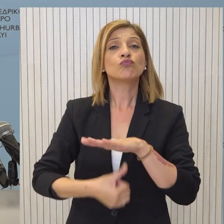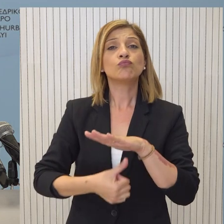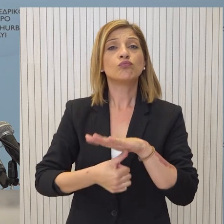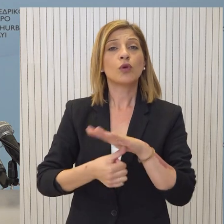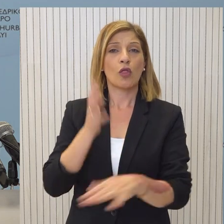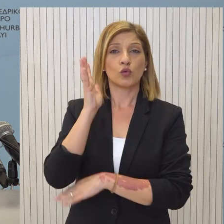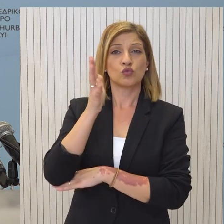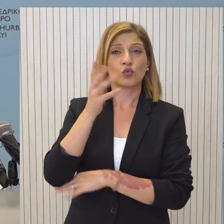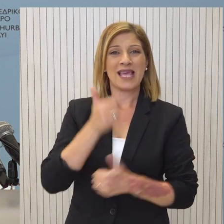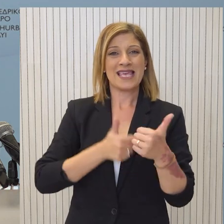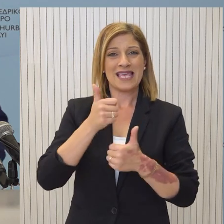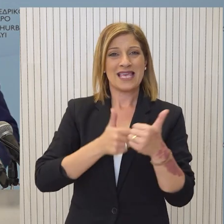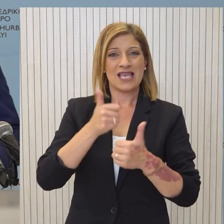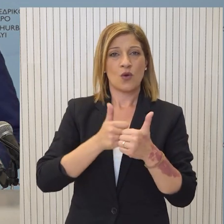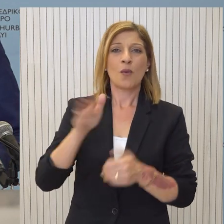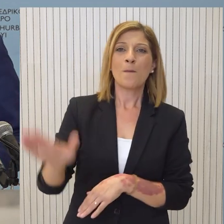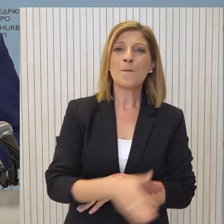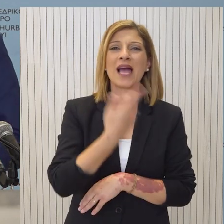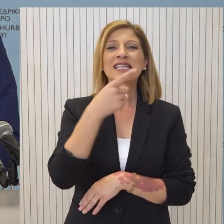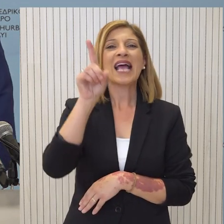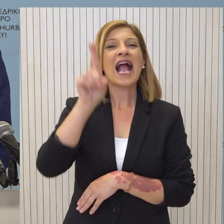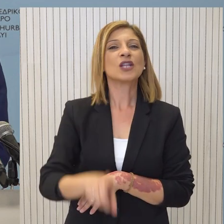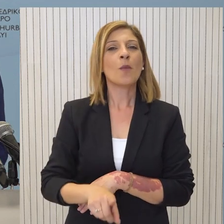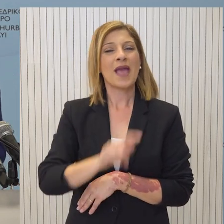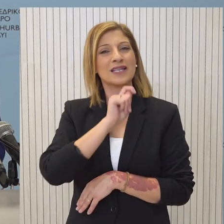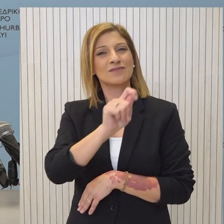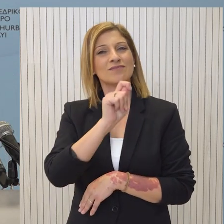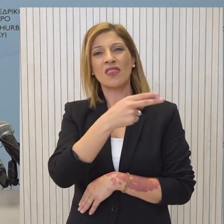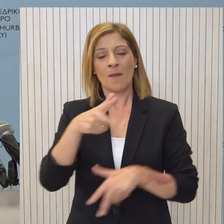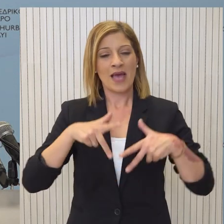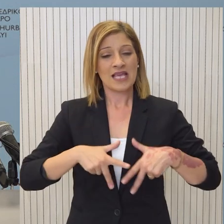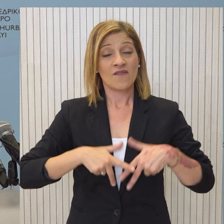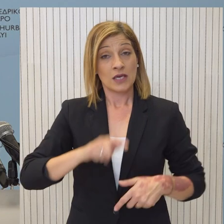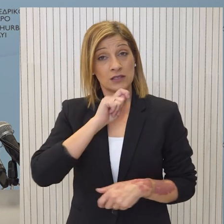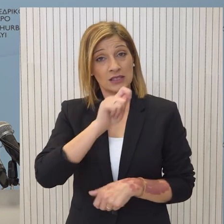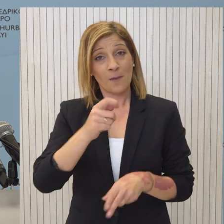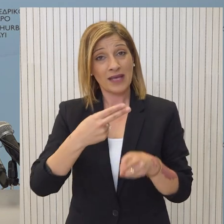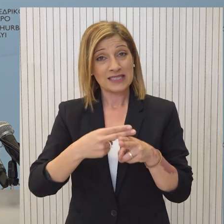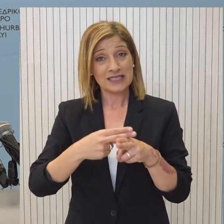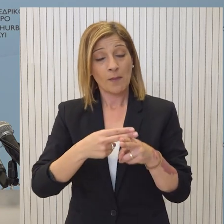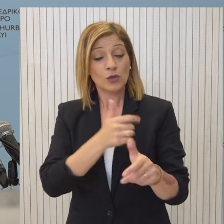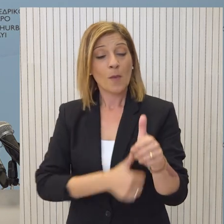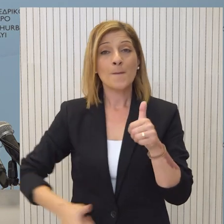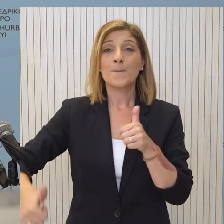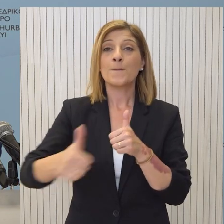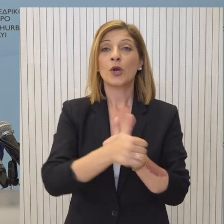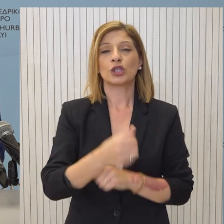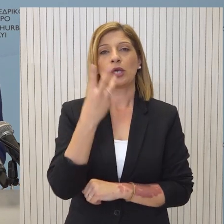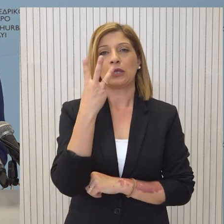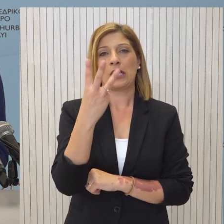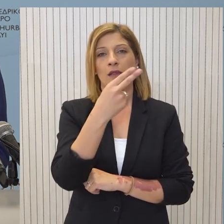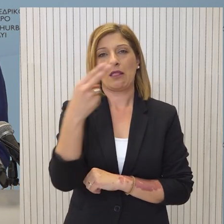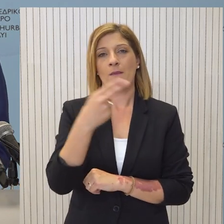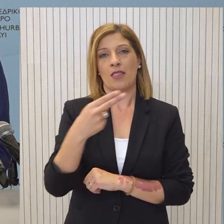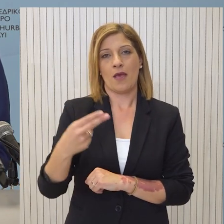κατά την ομιλία του τον Ιούνιο, κατά την συμπλήρωση των 100 ημερών διακυβέρνησής του, είχε θέσει ανάμεσα στους πυλώνες προτεραιότητας τρεις βραχυπρόθεσμες